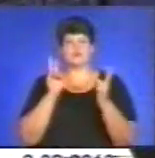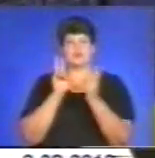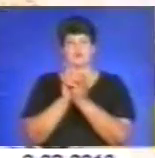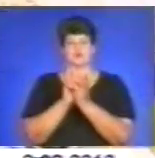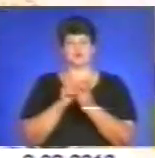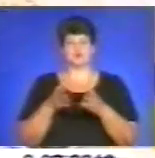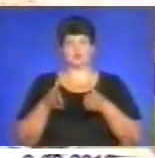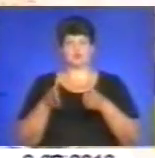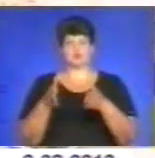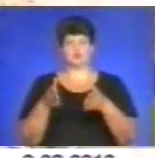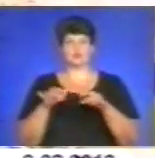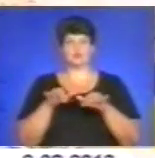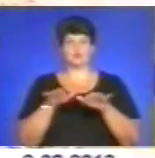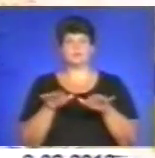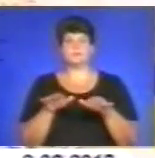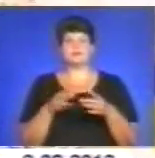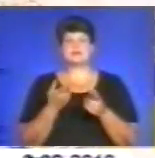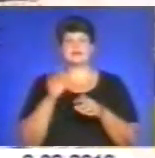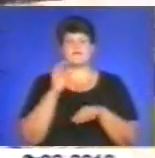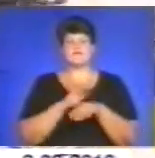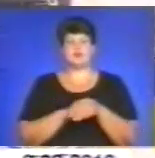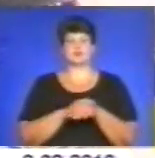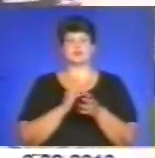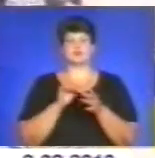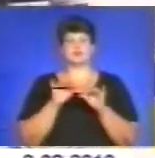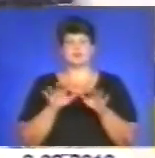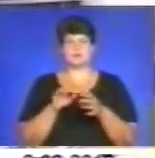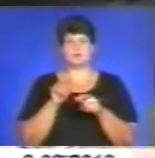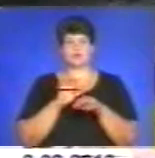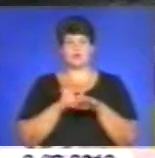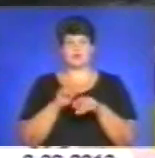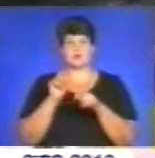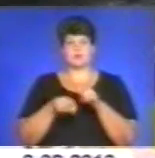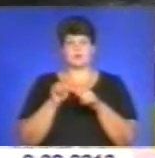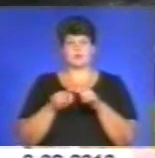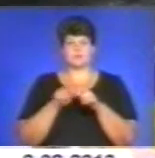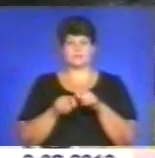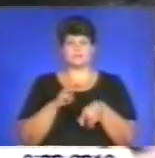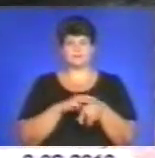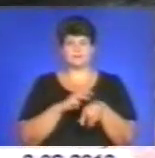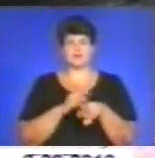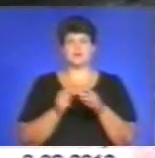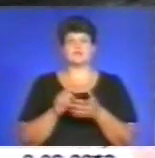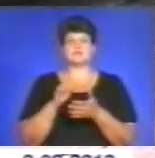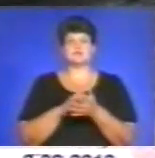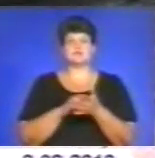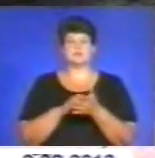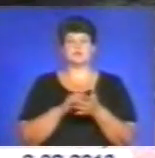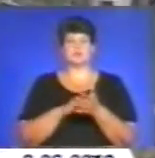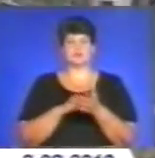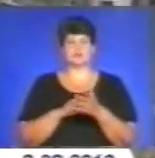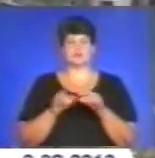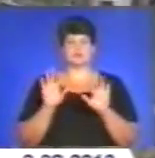маршрутних автобусів. За фактом події, міліціонери проводять розслідування, встановлюють причину дорожньої пригоди.